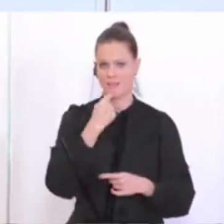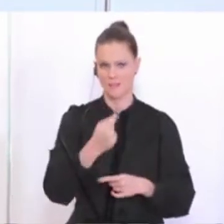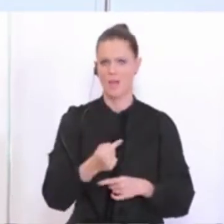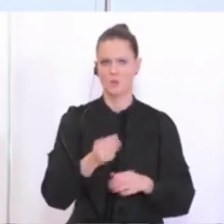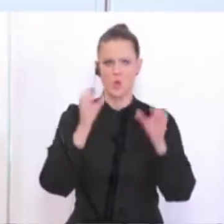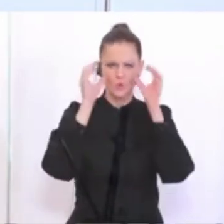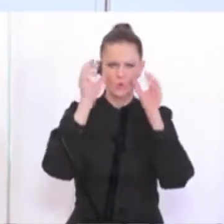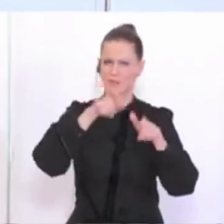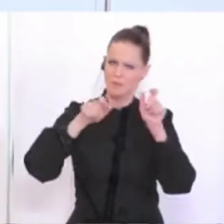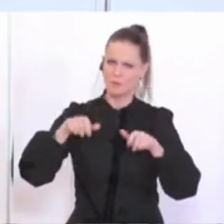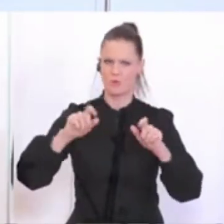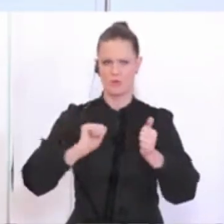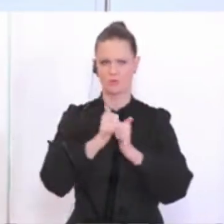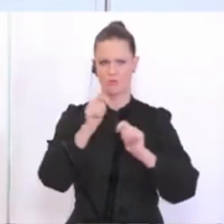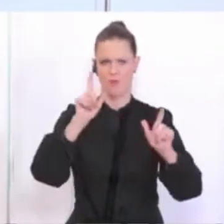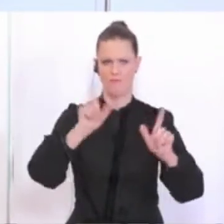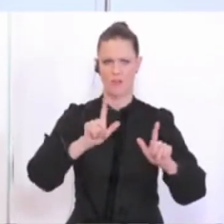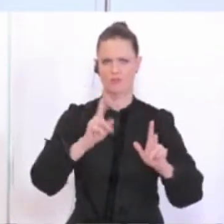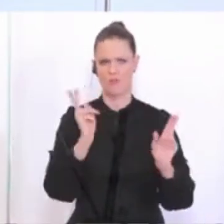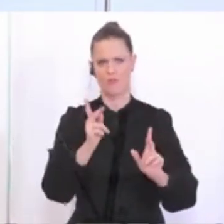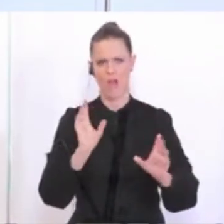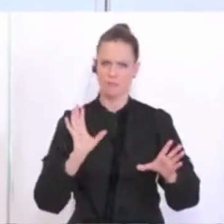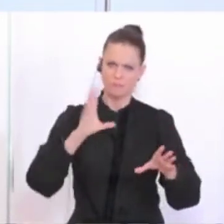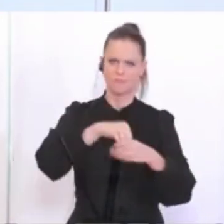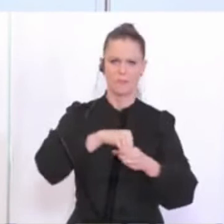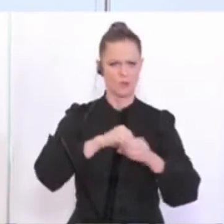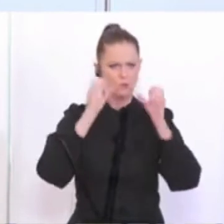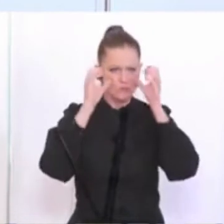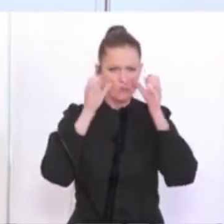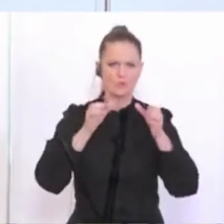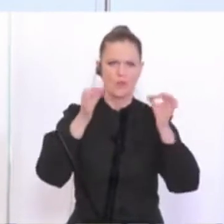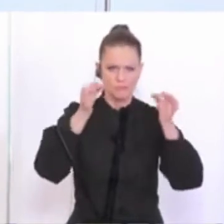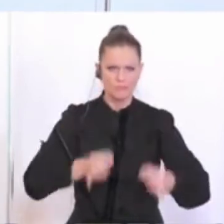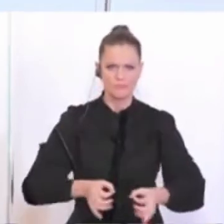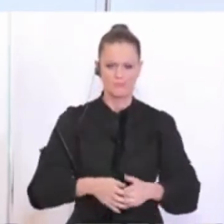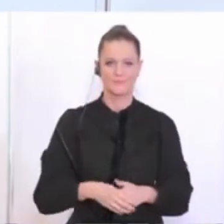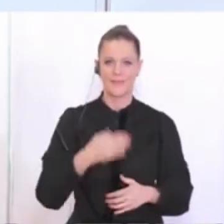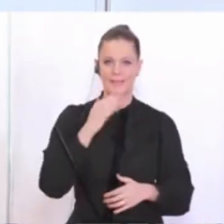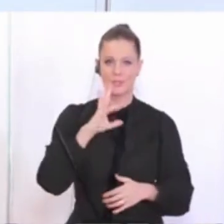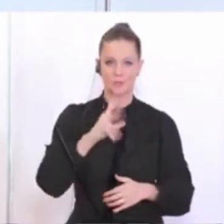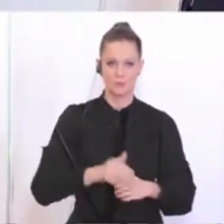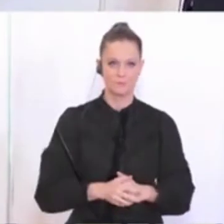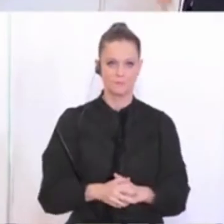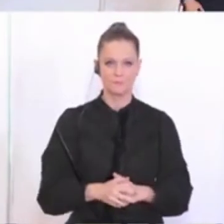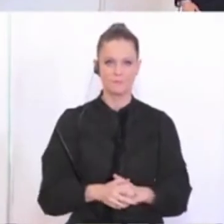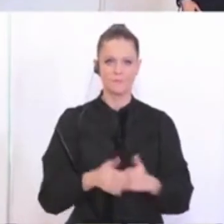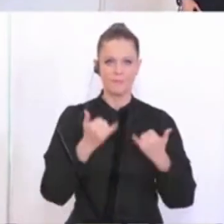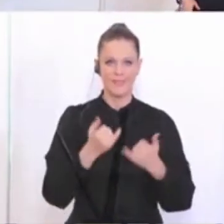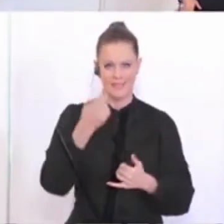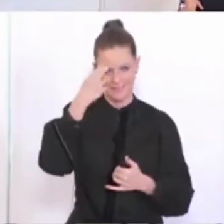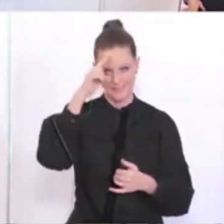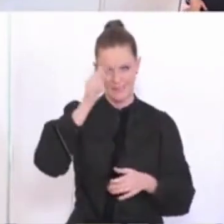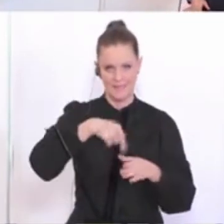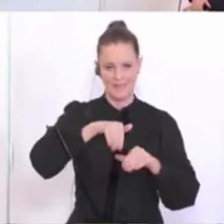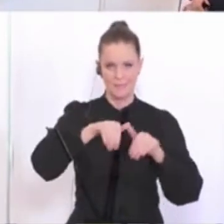Zuseherinnen und Zuseher Sportveranstaltungen wieder beiwohnen können. Dankeschön. Herr Vizekanzler, bitte Herr Innenminister